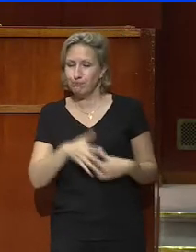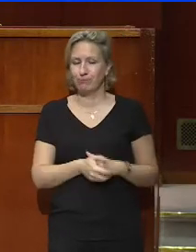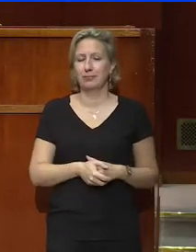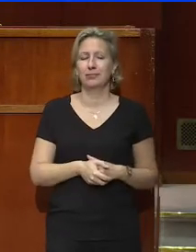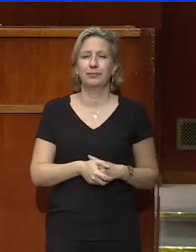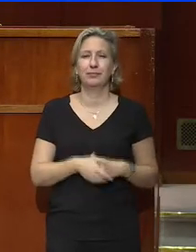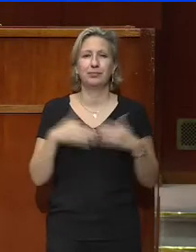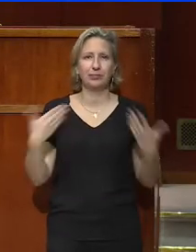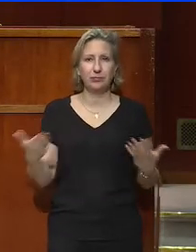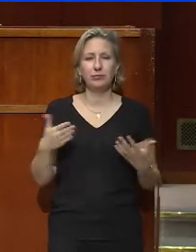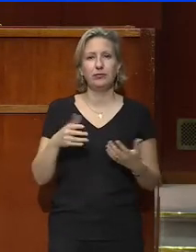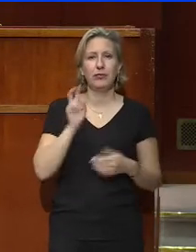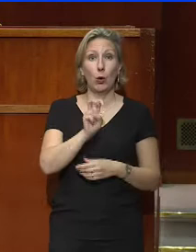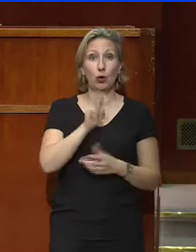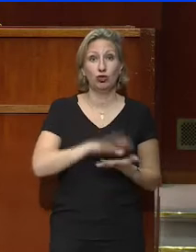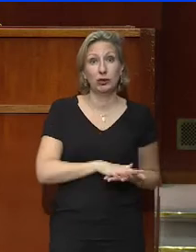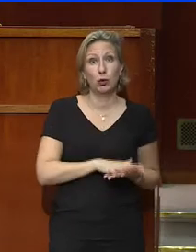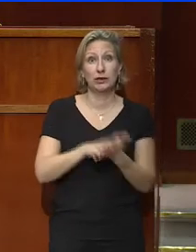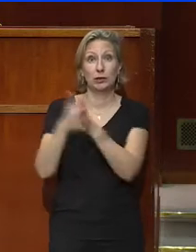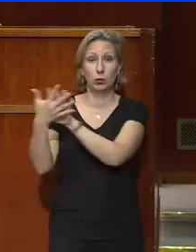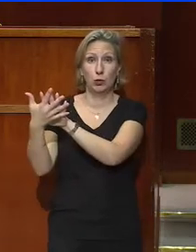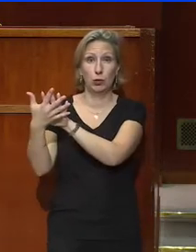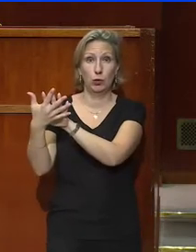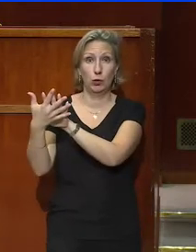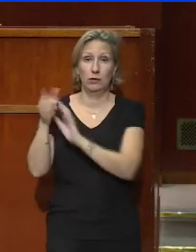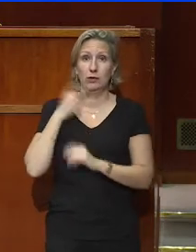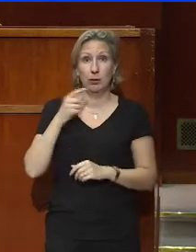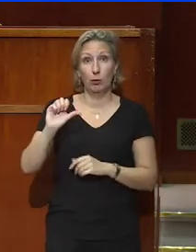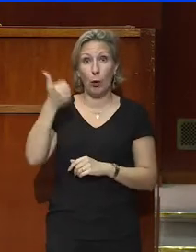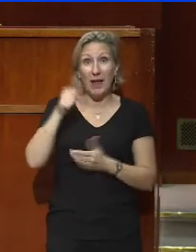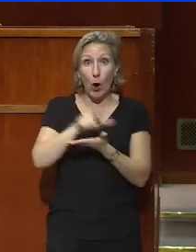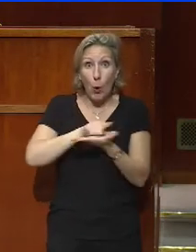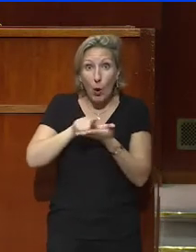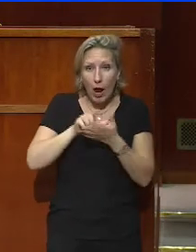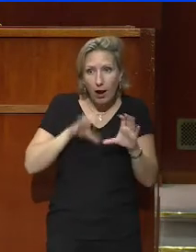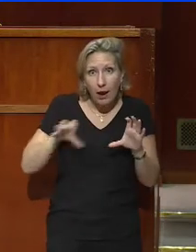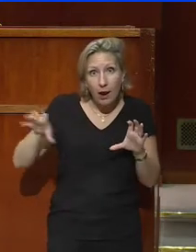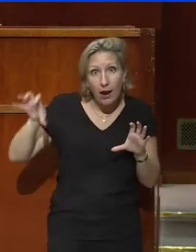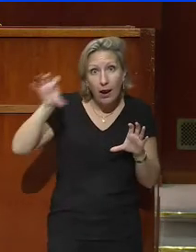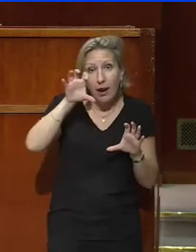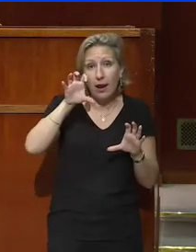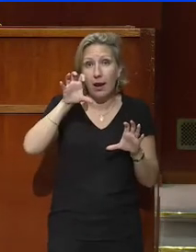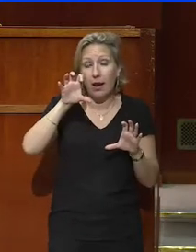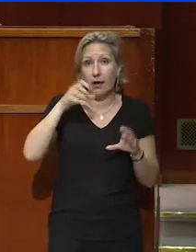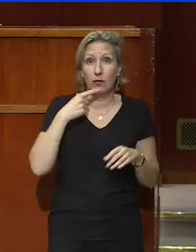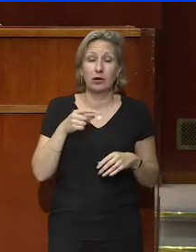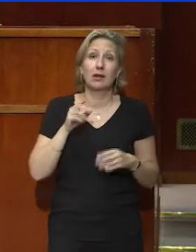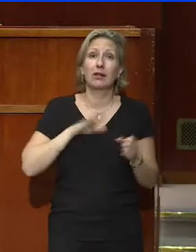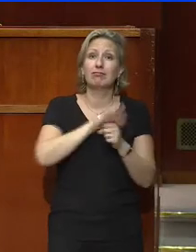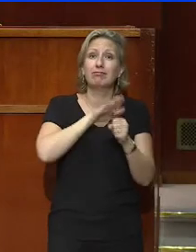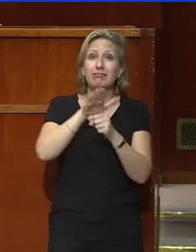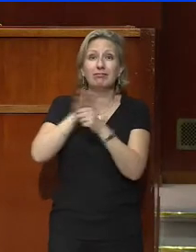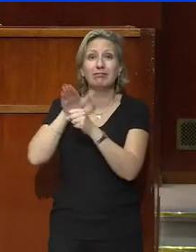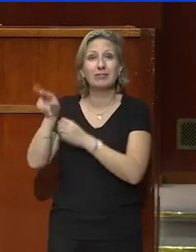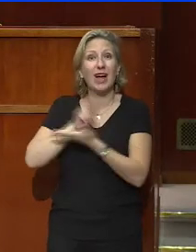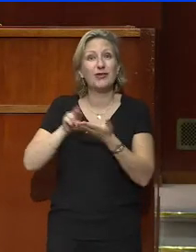La transition écologique est en pratique d'abord une révolution locale. Et il suffit de parcourir les régions françaises